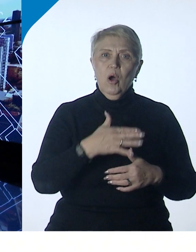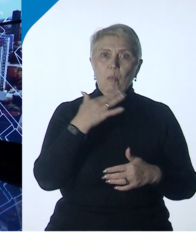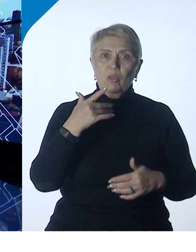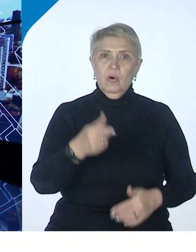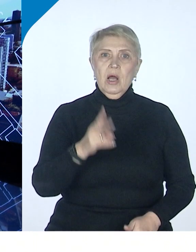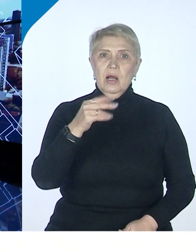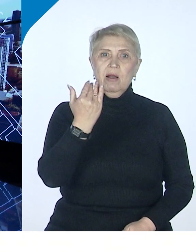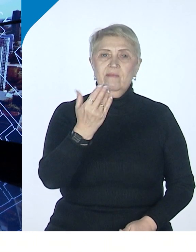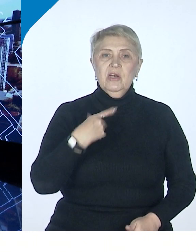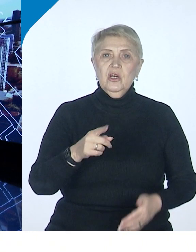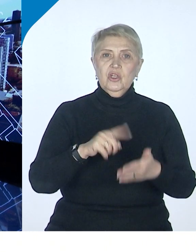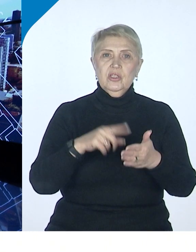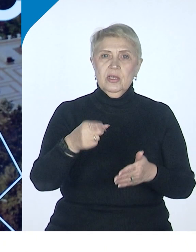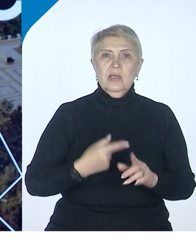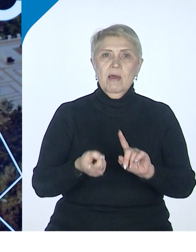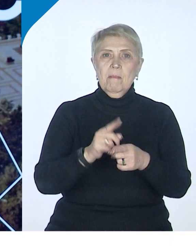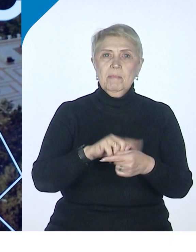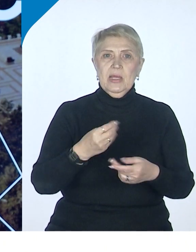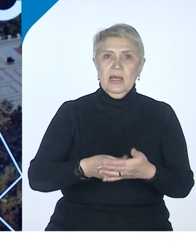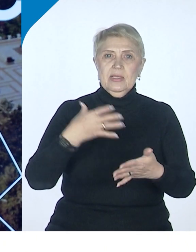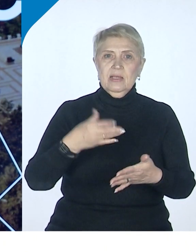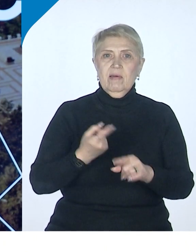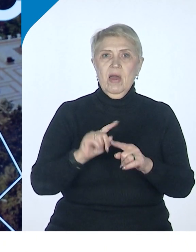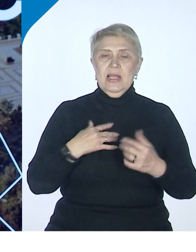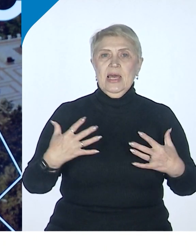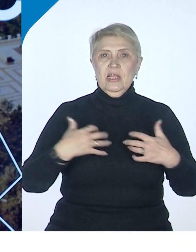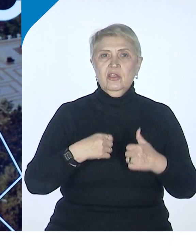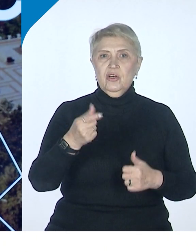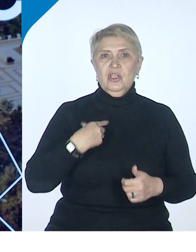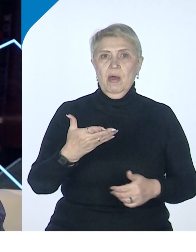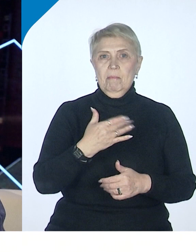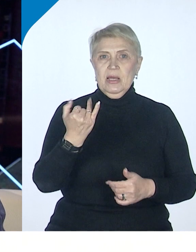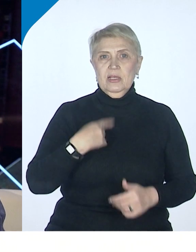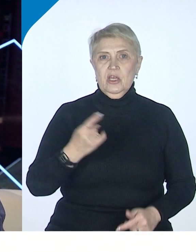считаете, не переоцениваем ли мы вот эти надежды и ожидания от этого разворота?